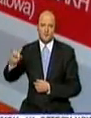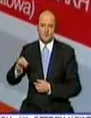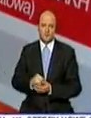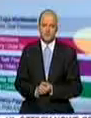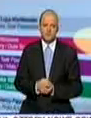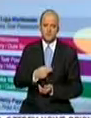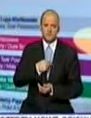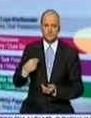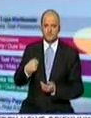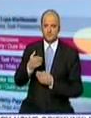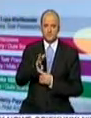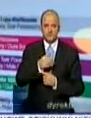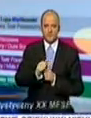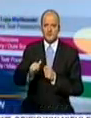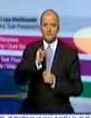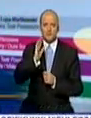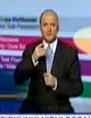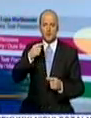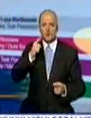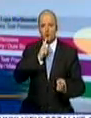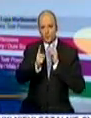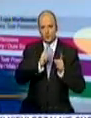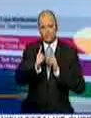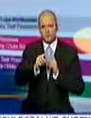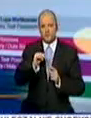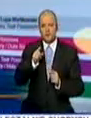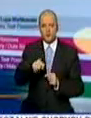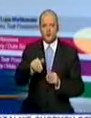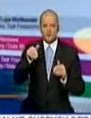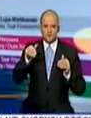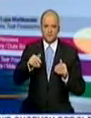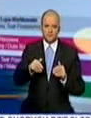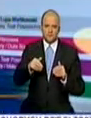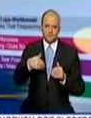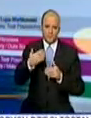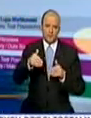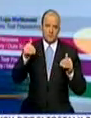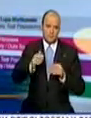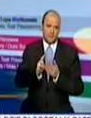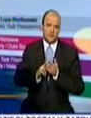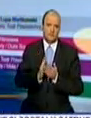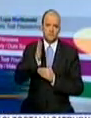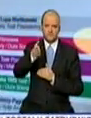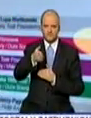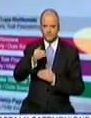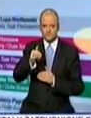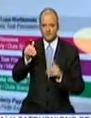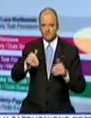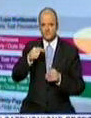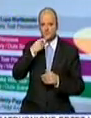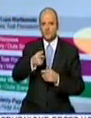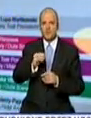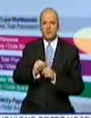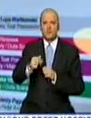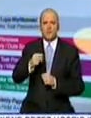rozmową nieustającą i to mu chyba daje dobre lokowania i lokowania na przyszłość. I warto chyba powiedzieć, że jesteśmy jednym z